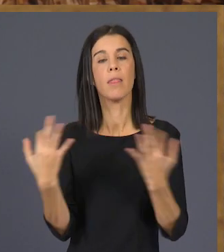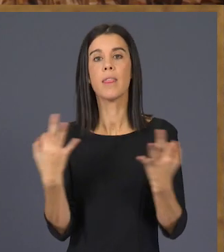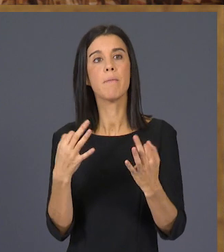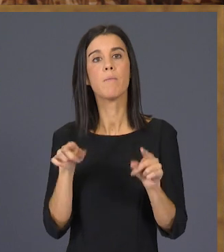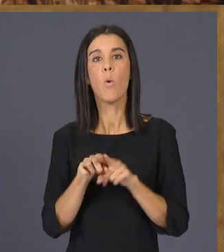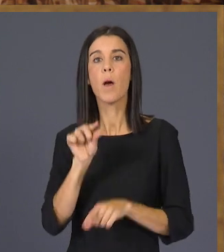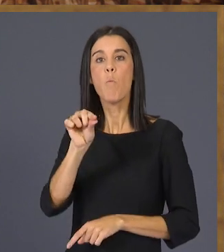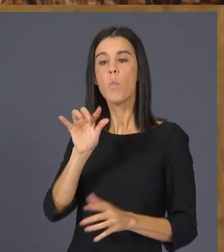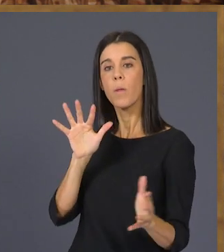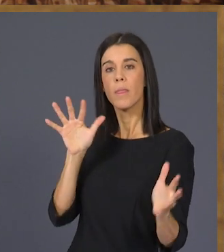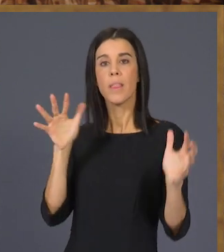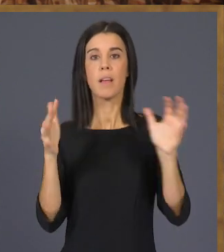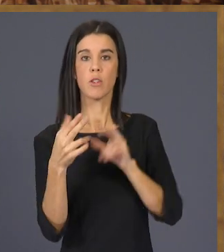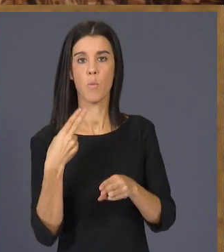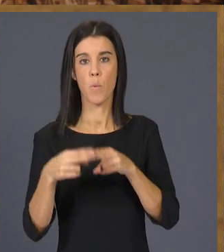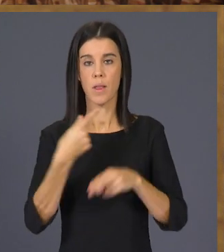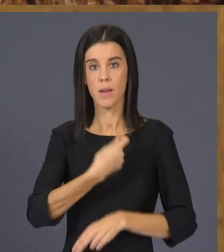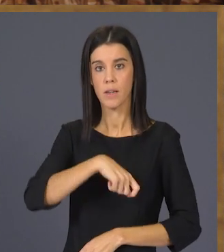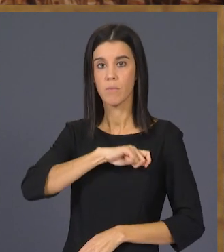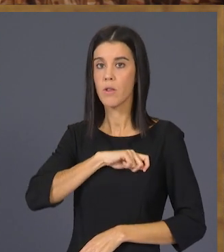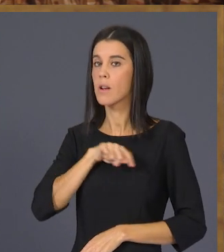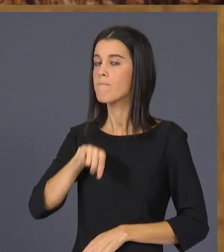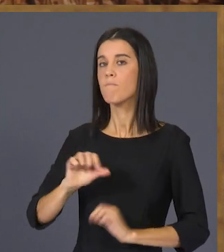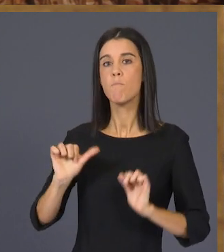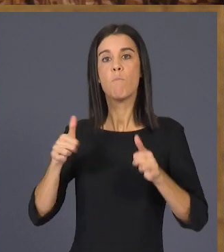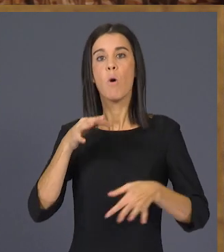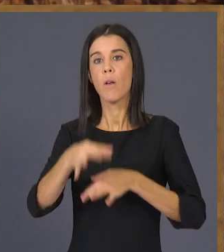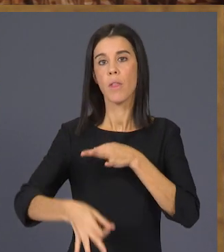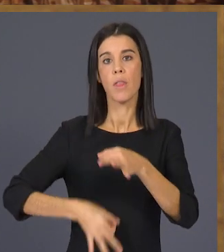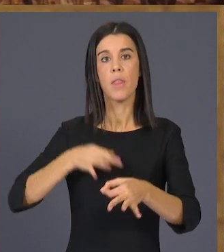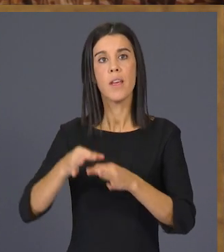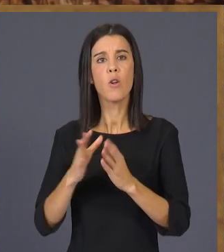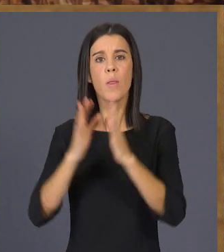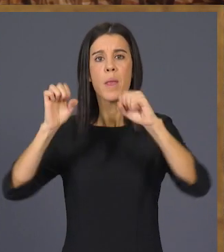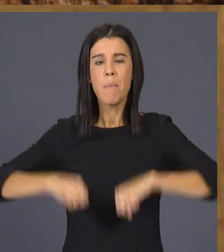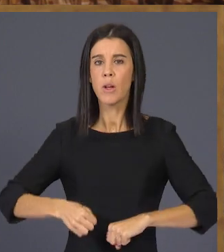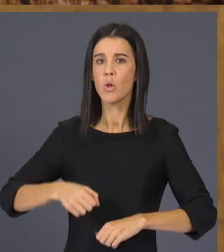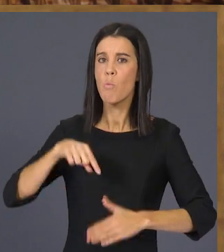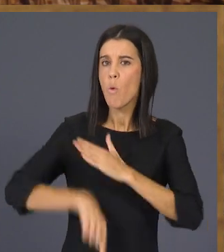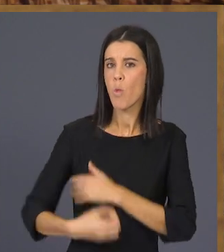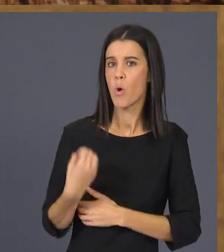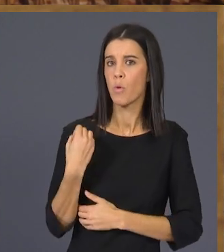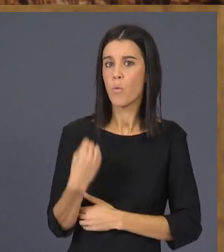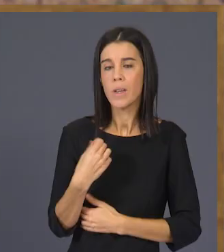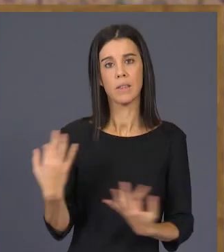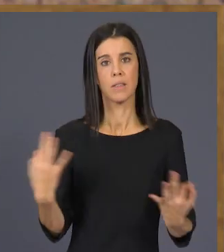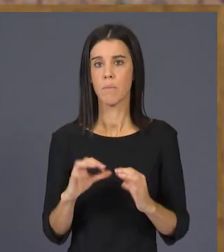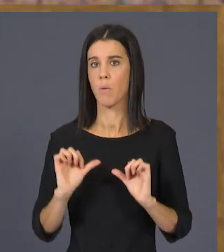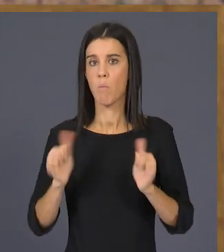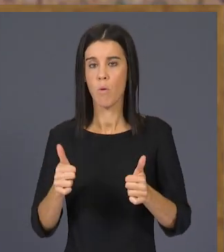punt d'inflexió en la política espanyola, hauria d'encetar un cicle de grans pactes. Per això,